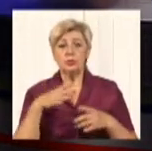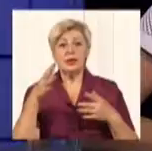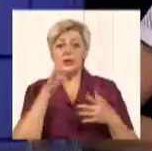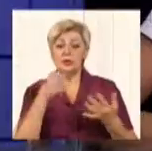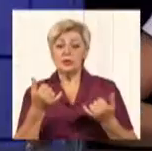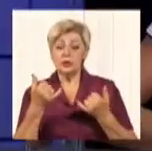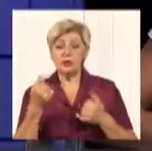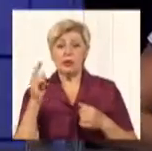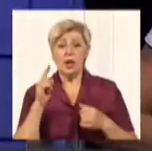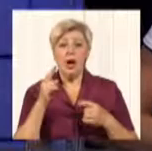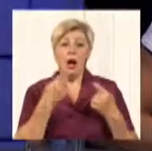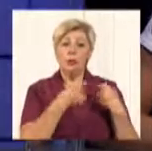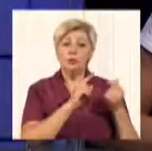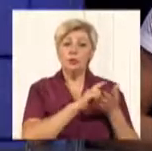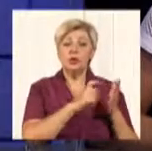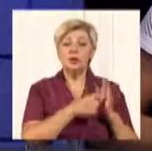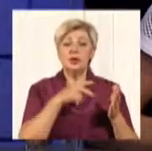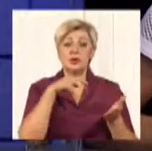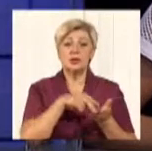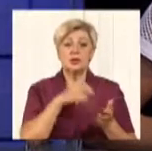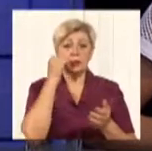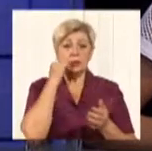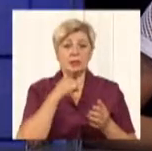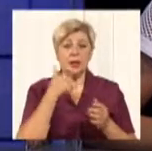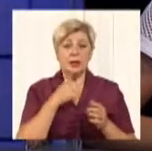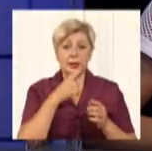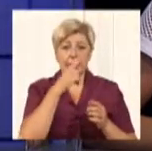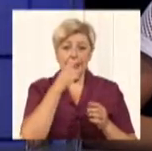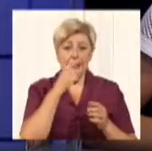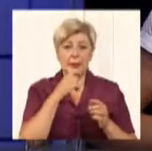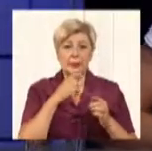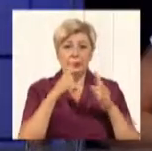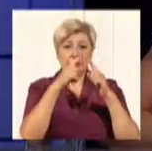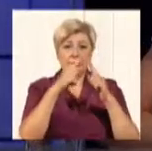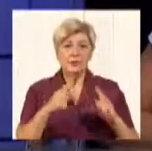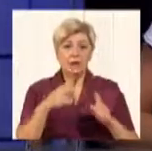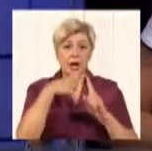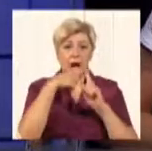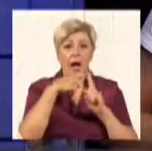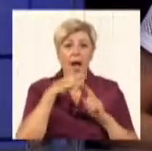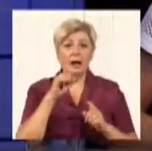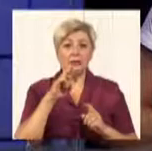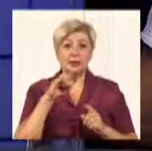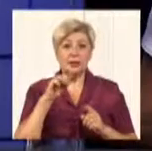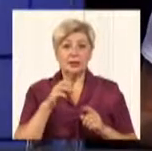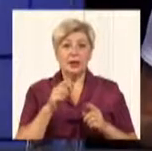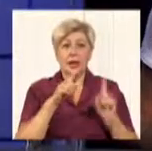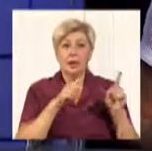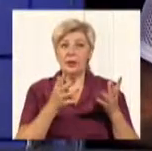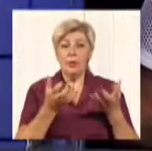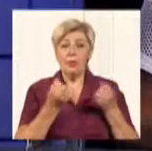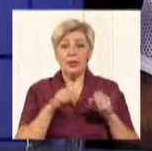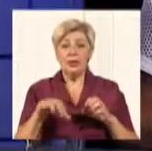телебачення, а в іншій кімнаті стоїть якийсь телевізор, який там старіший, і там може брати не всі